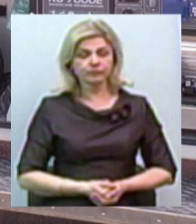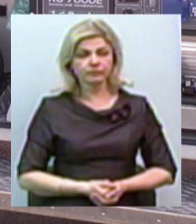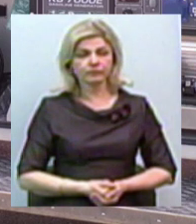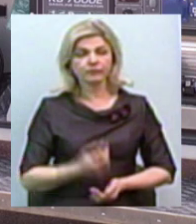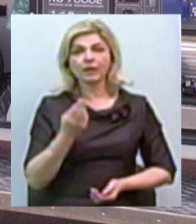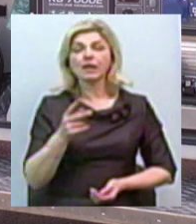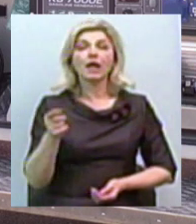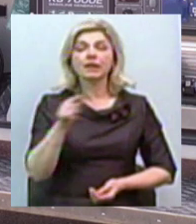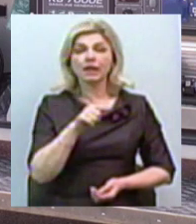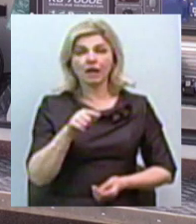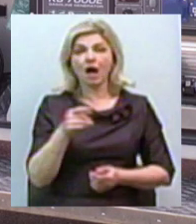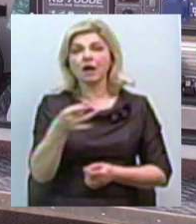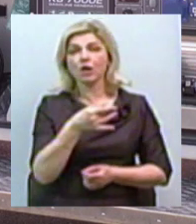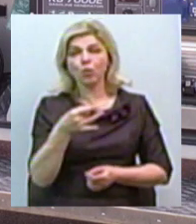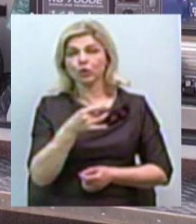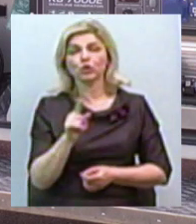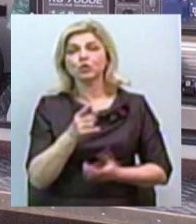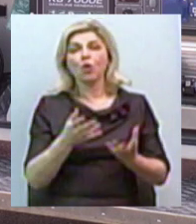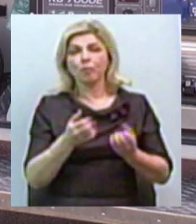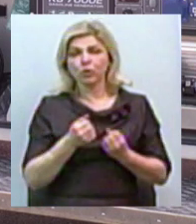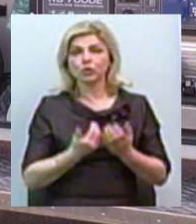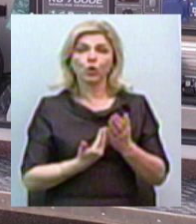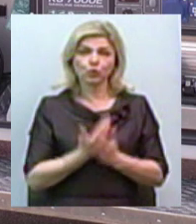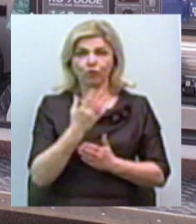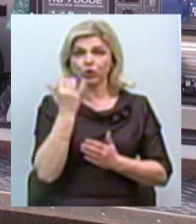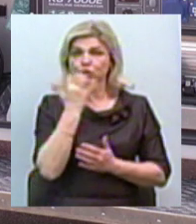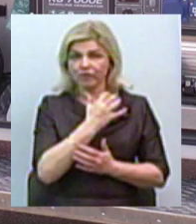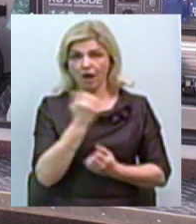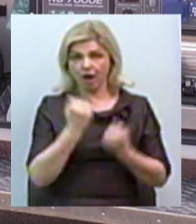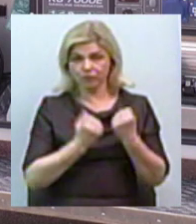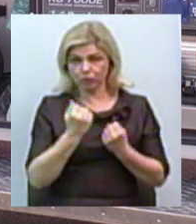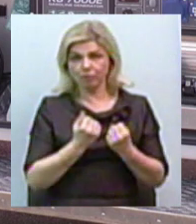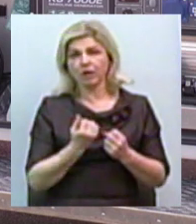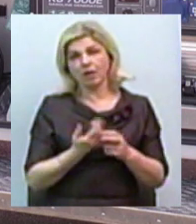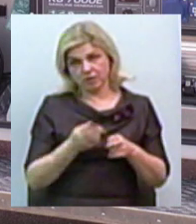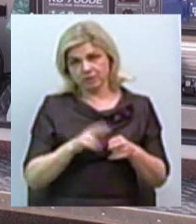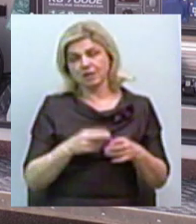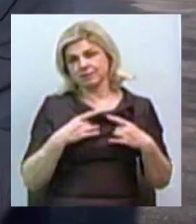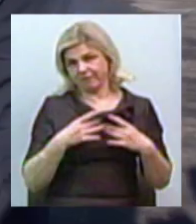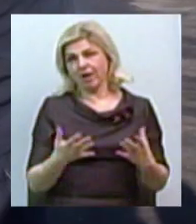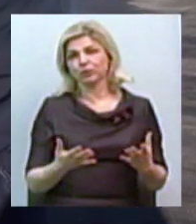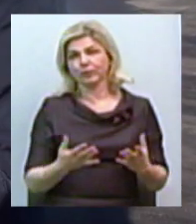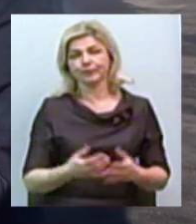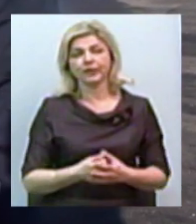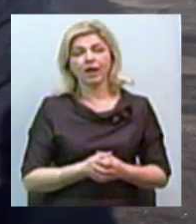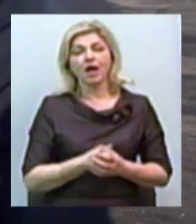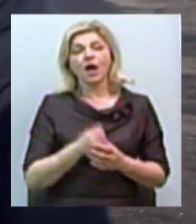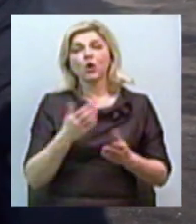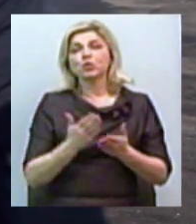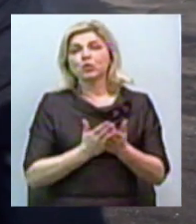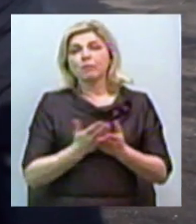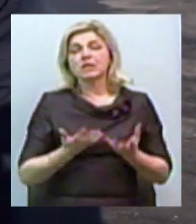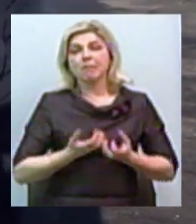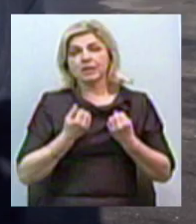районів, які отримали ці нові сучасні пожежні автомобілі, це в якій степені свято. Автопарк служби порятунку